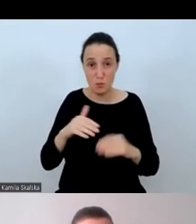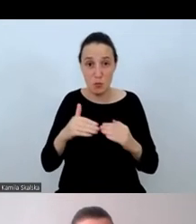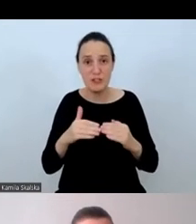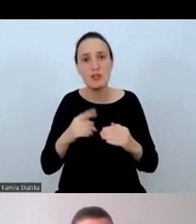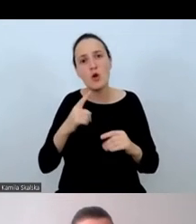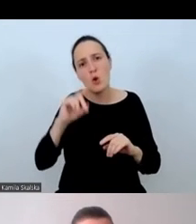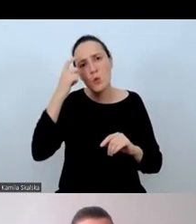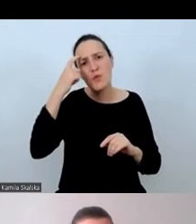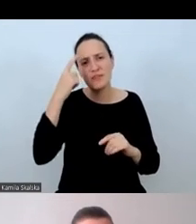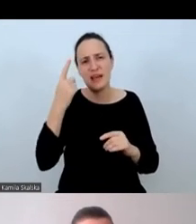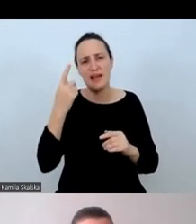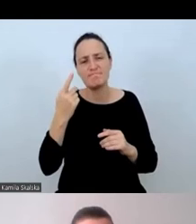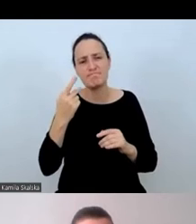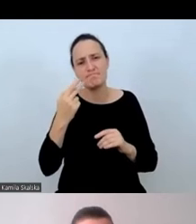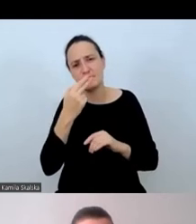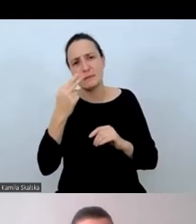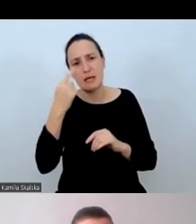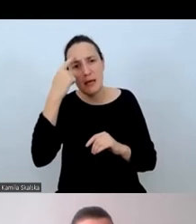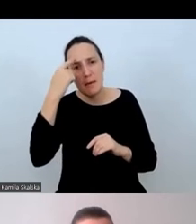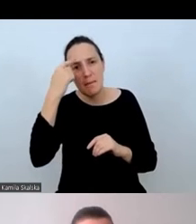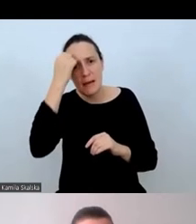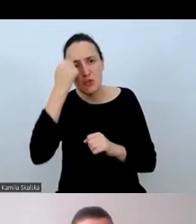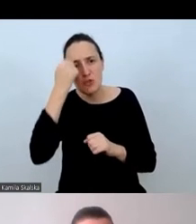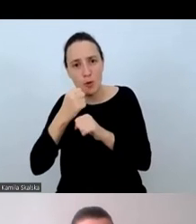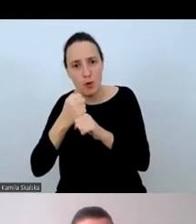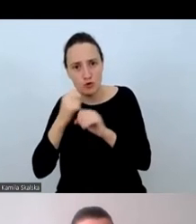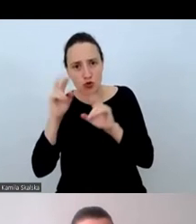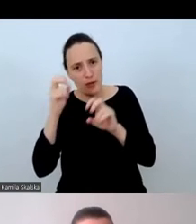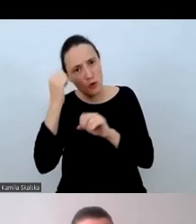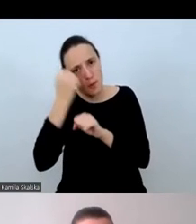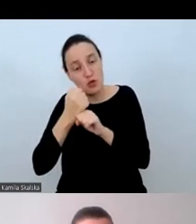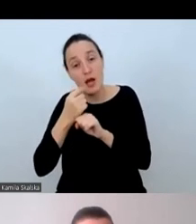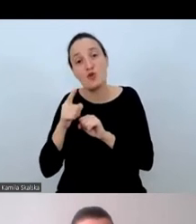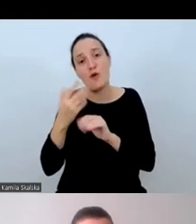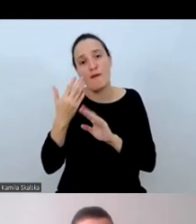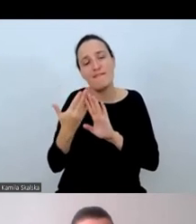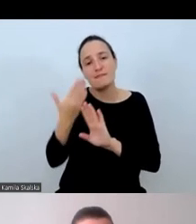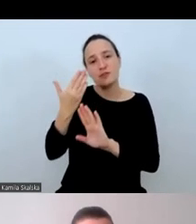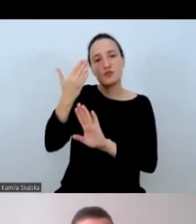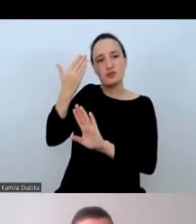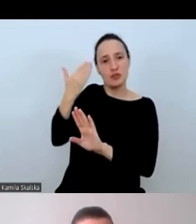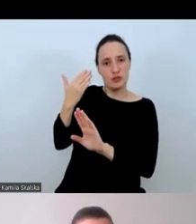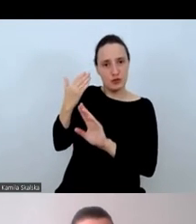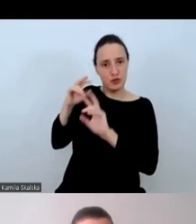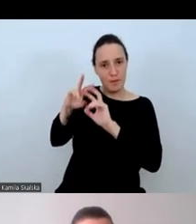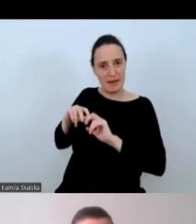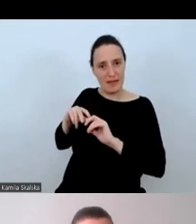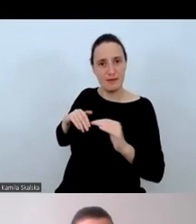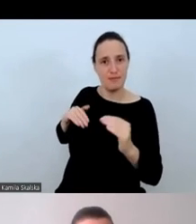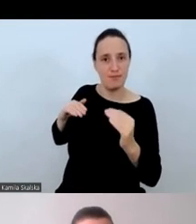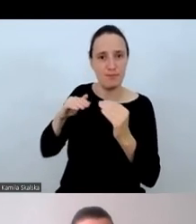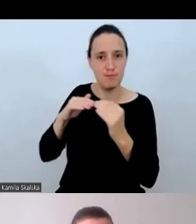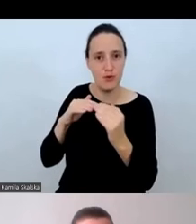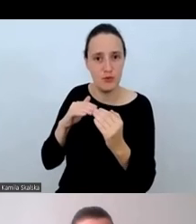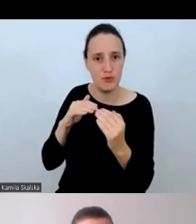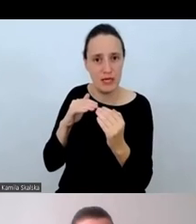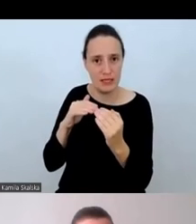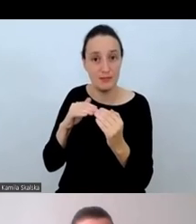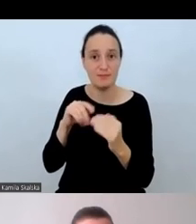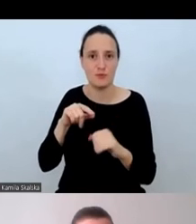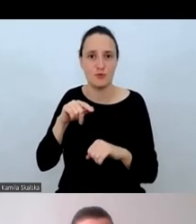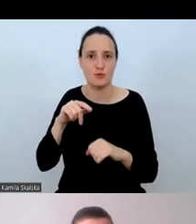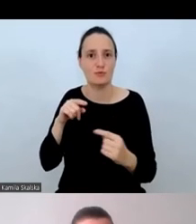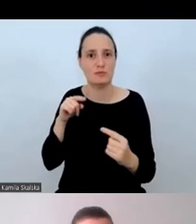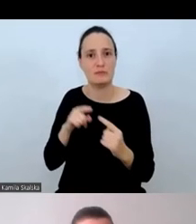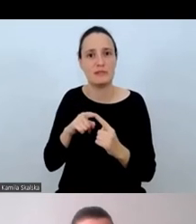roboczej z innymi wcześniejszymi badaniami i porównać tu być może